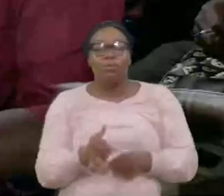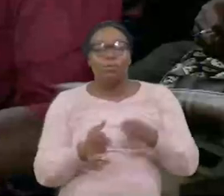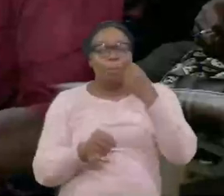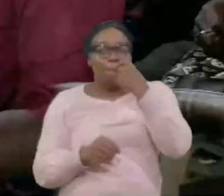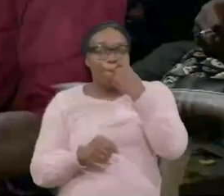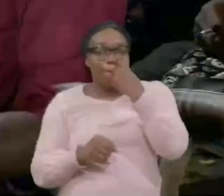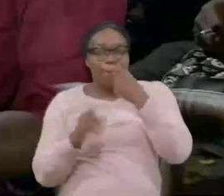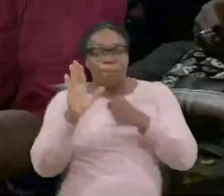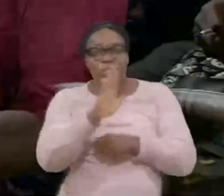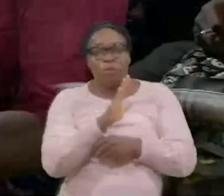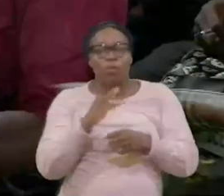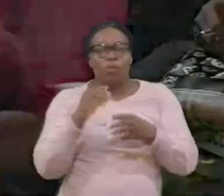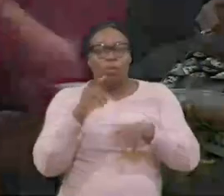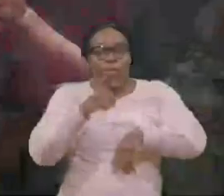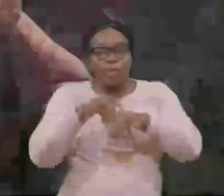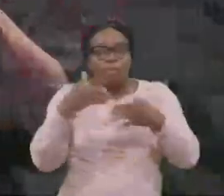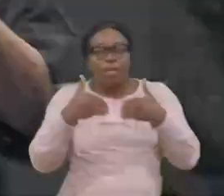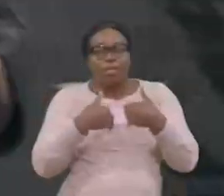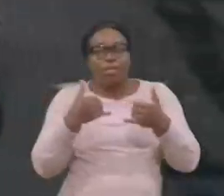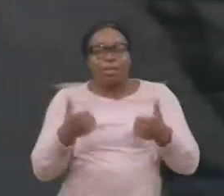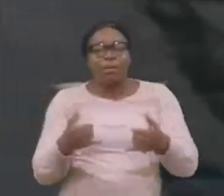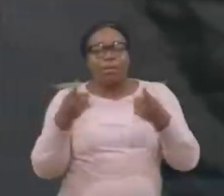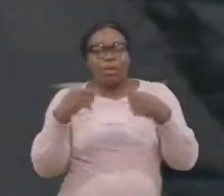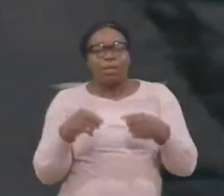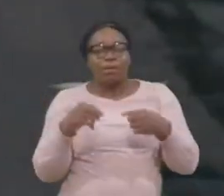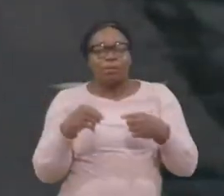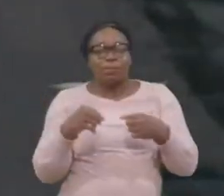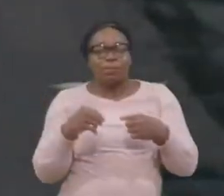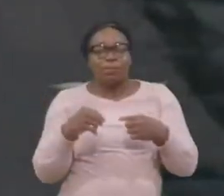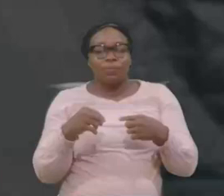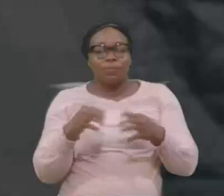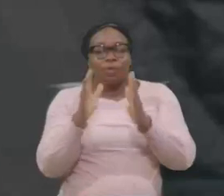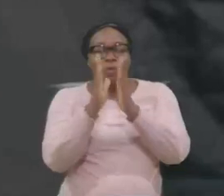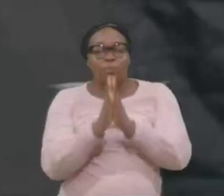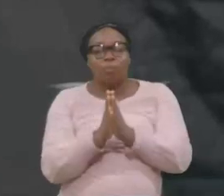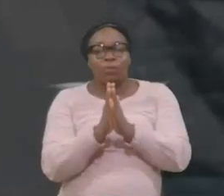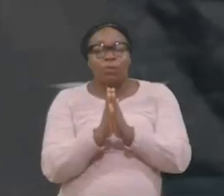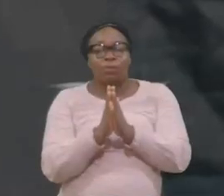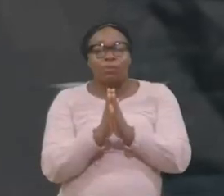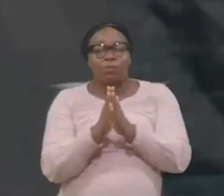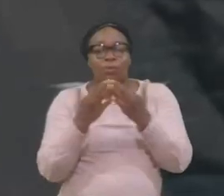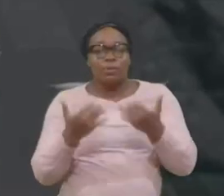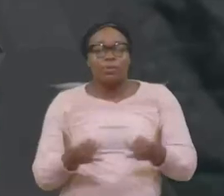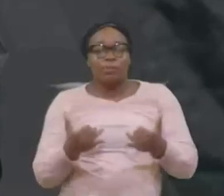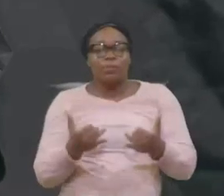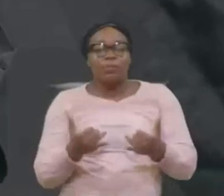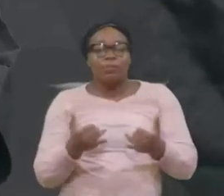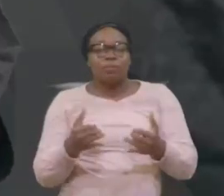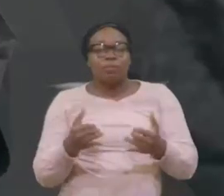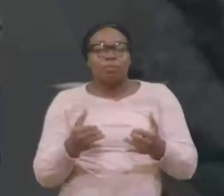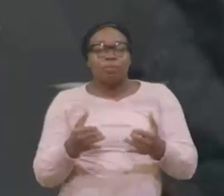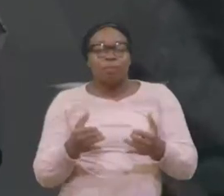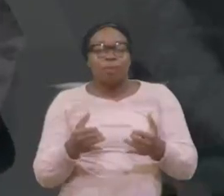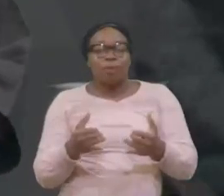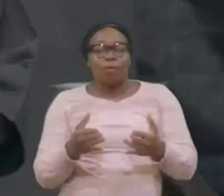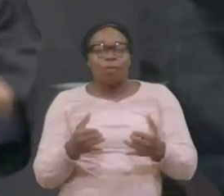Ton heure a sonné maintenant, La tête baissée, Les yeux fermés, La tête baissée, Les yeux